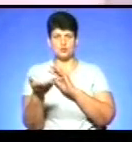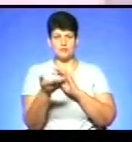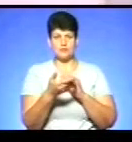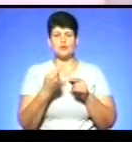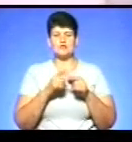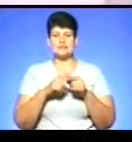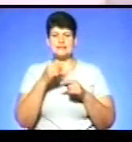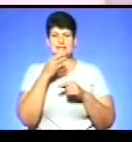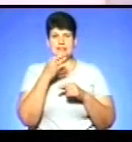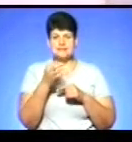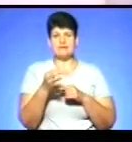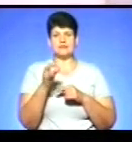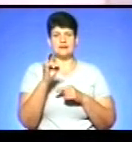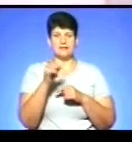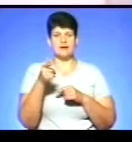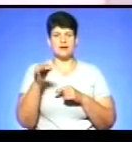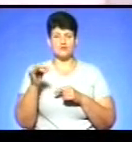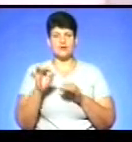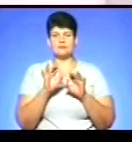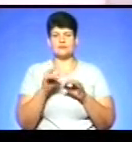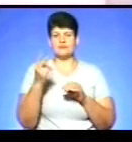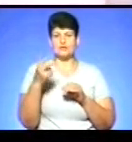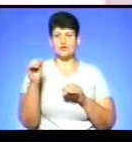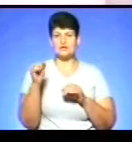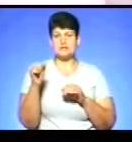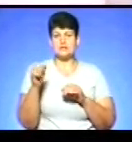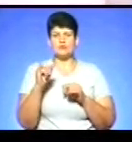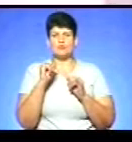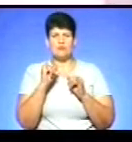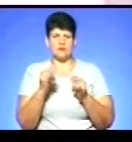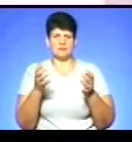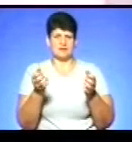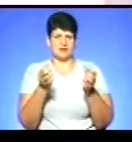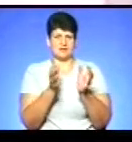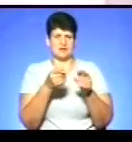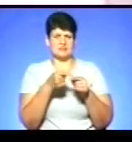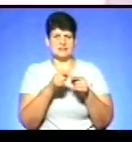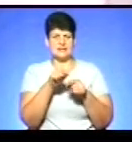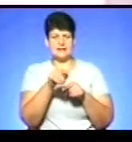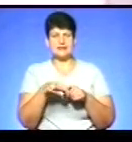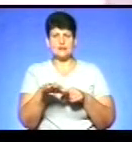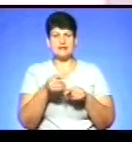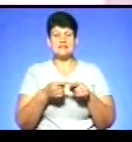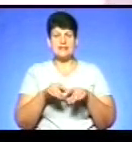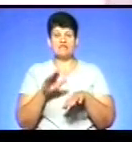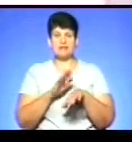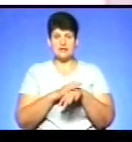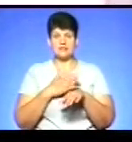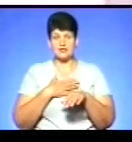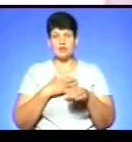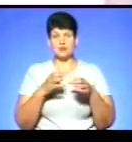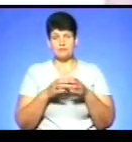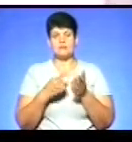Гаранджук, який 20 серпня розповів нашій знімальній групі про неналежне отримання цієї території. Тоді цей факт нашій знімальній групі